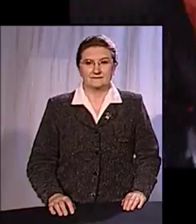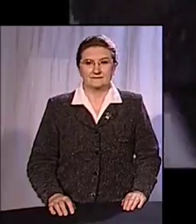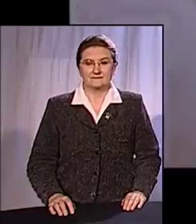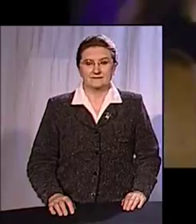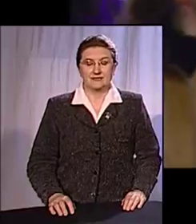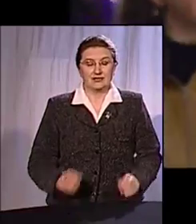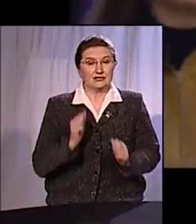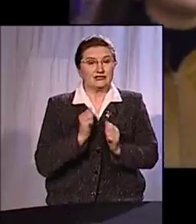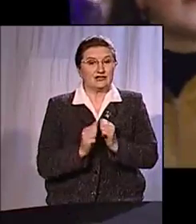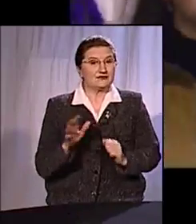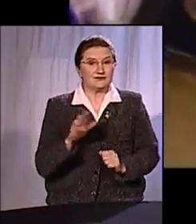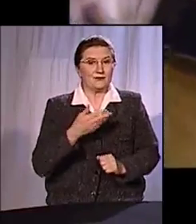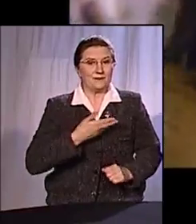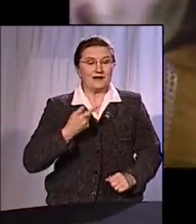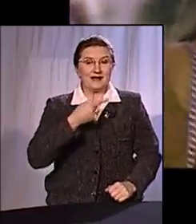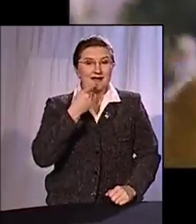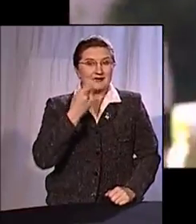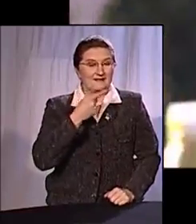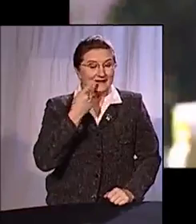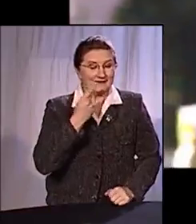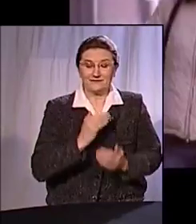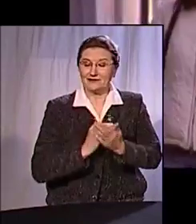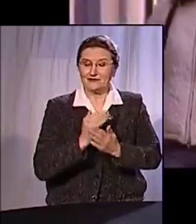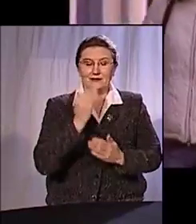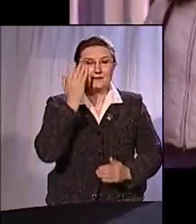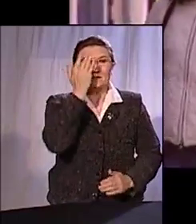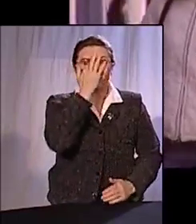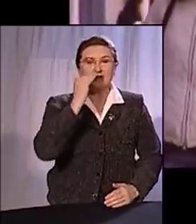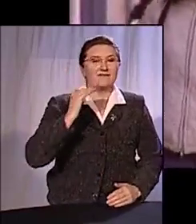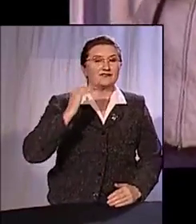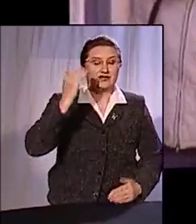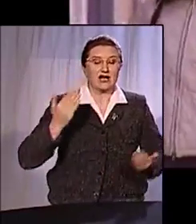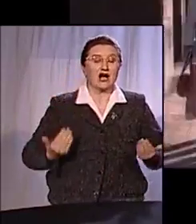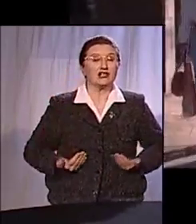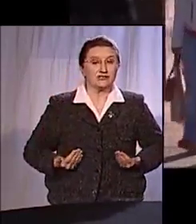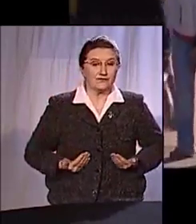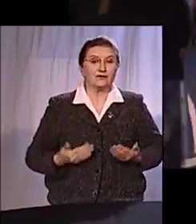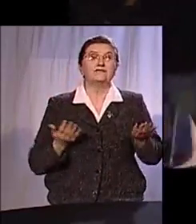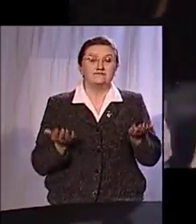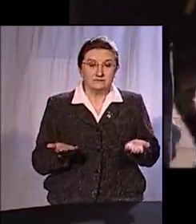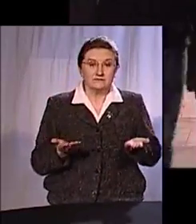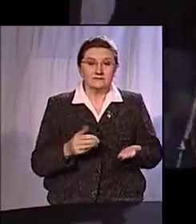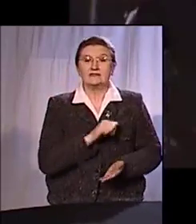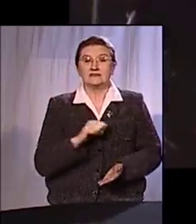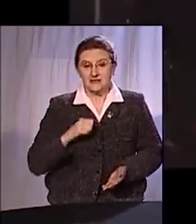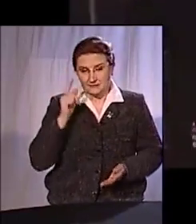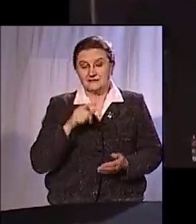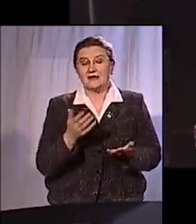Чаще всего мы говорим патетично, мечтаем высоко, а живем, ну, сами знаете.